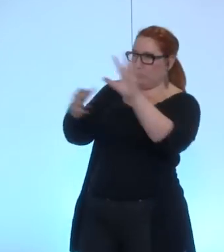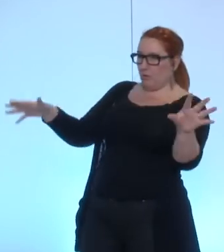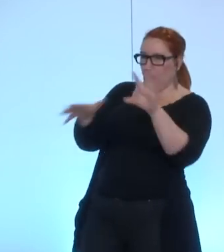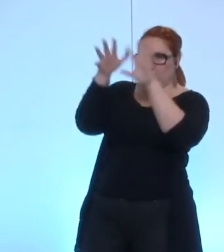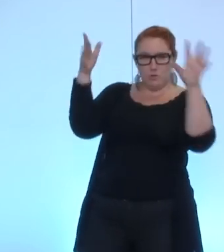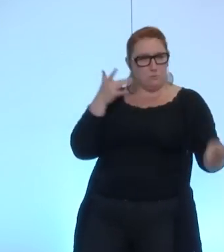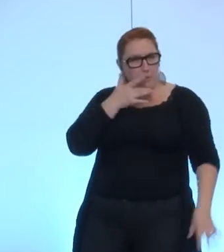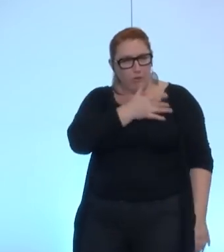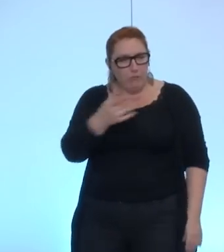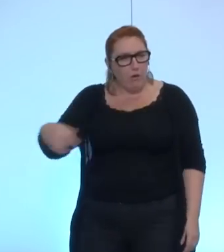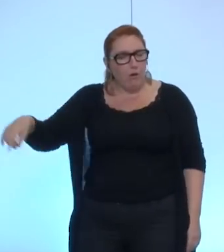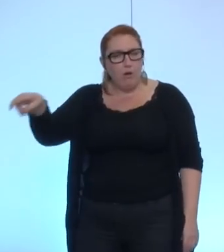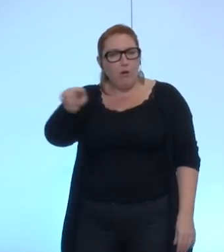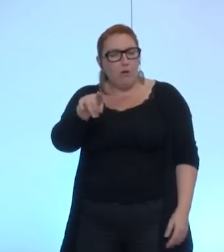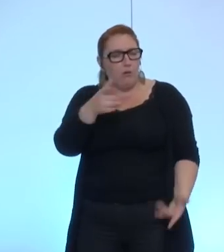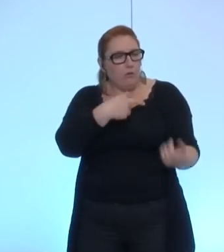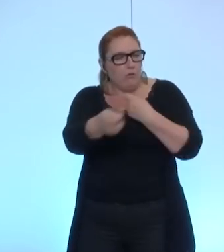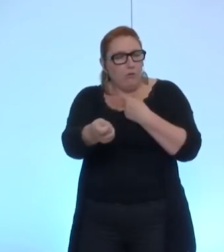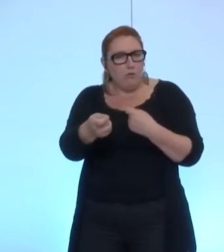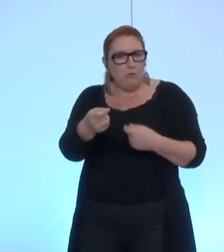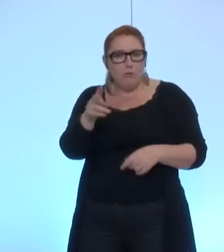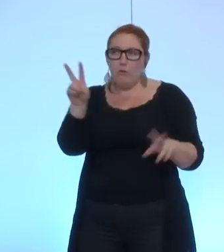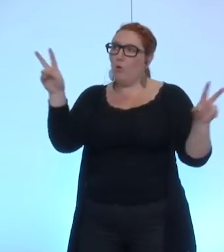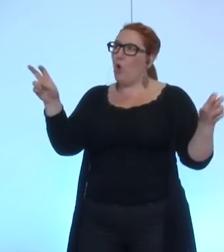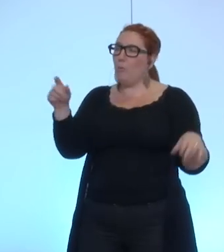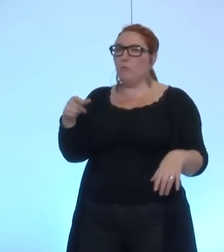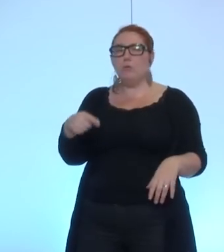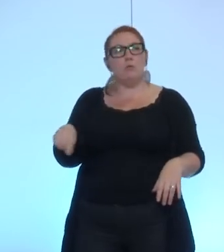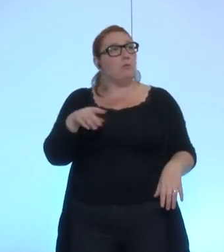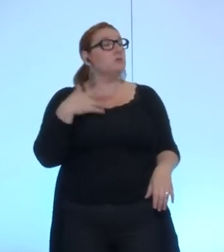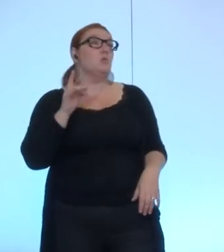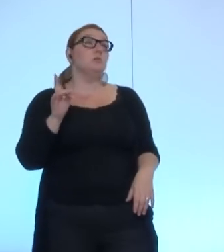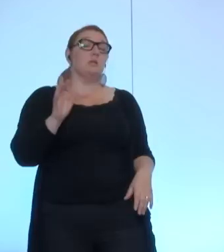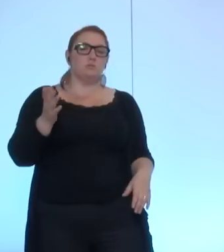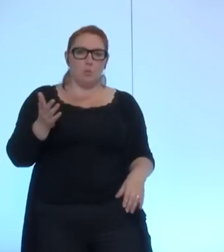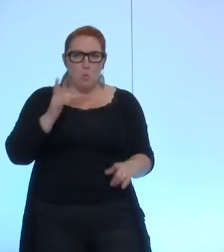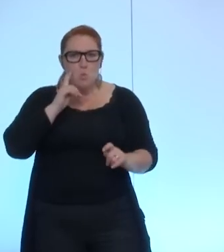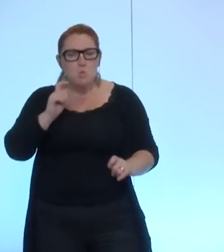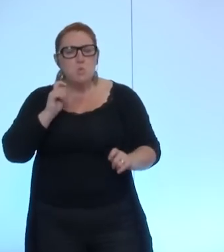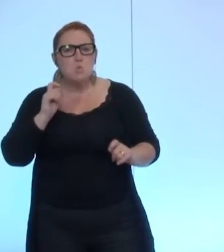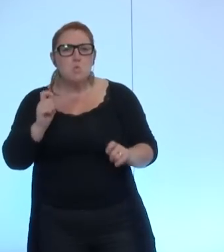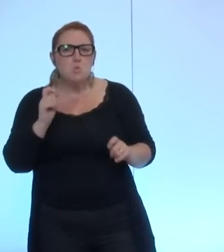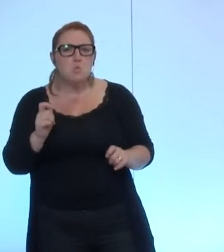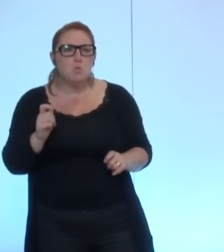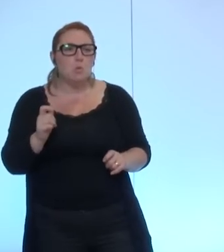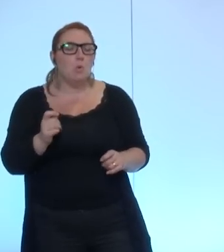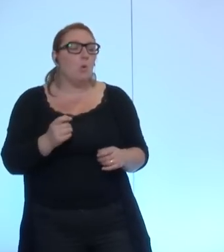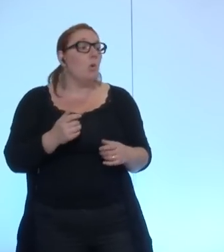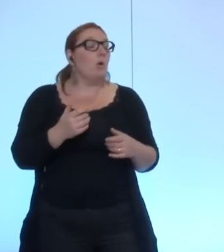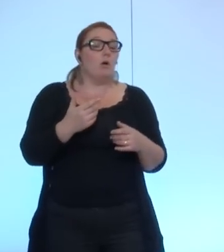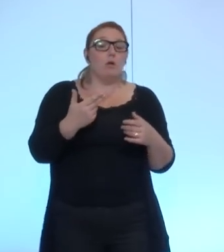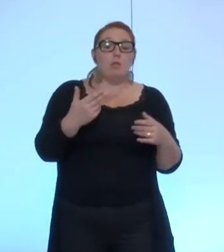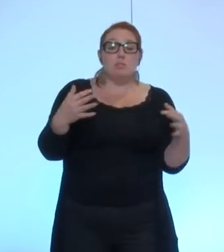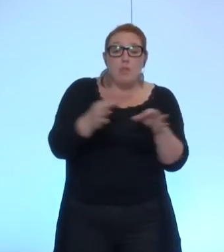si on lit l'amendement on dit que ça ne vous intéresse plus vraiment moi je pense qu'il faut quand même faire un tout petit peu attention qu'on le veuille ou qu'on le veuille pas l'amendement de